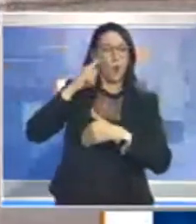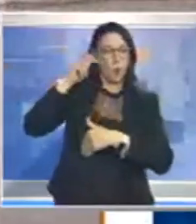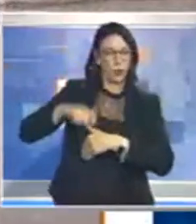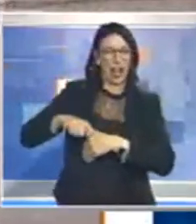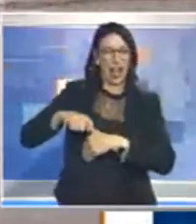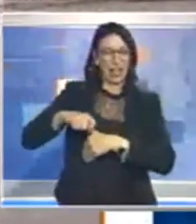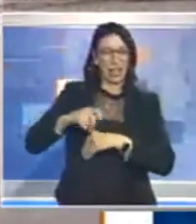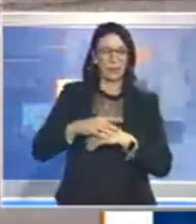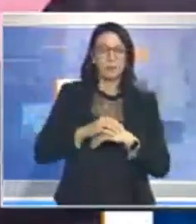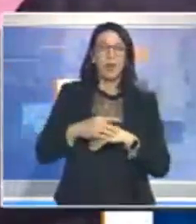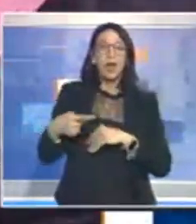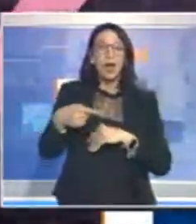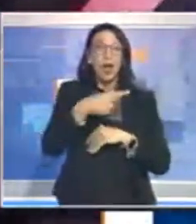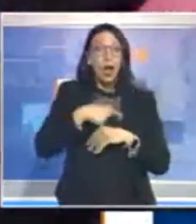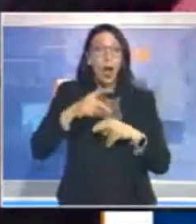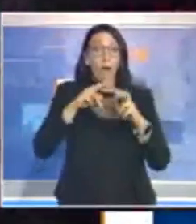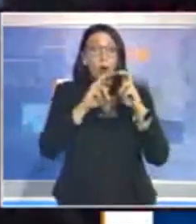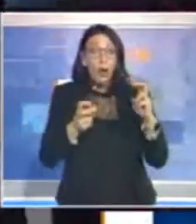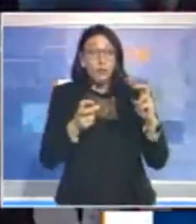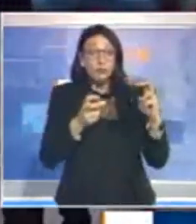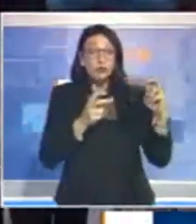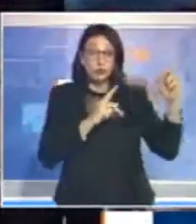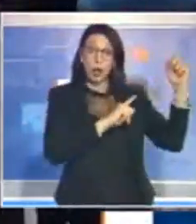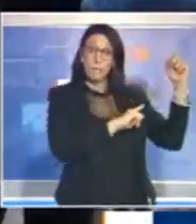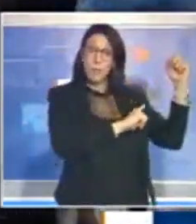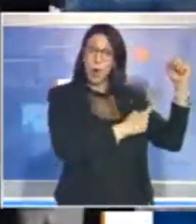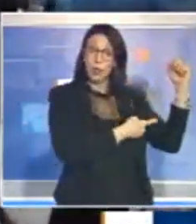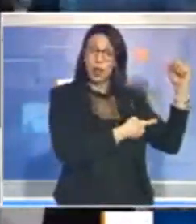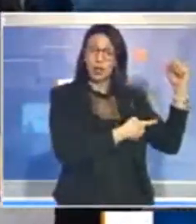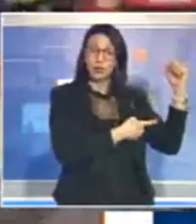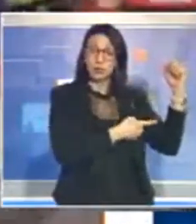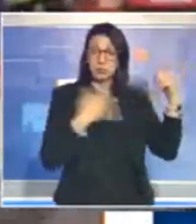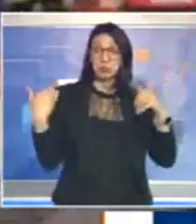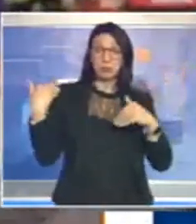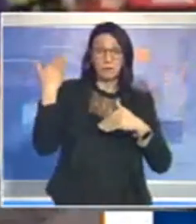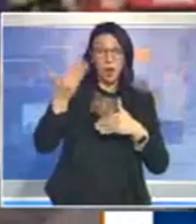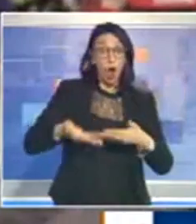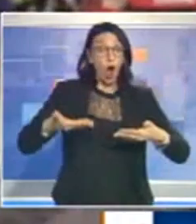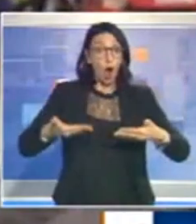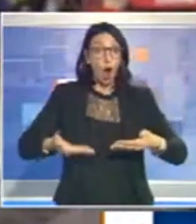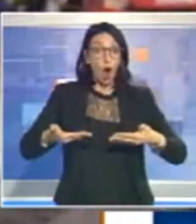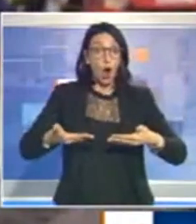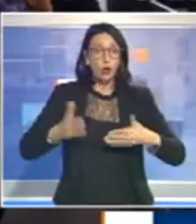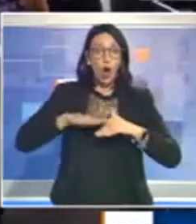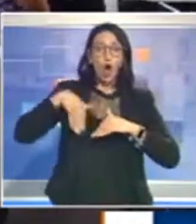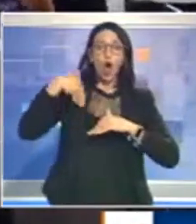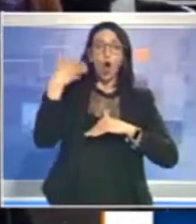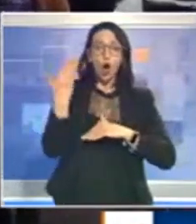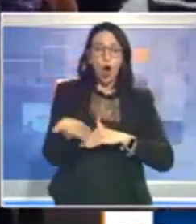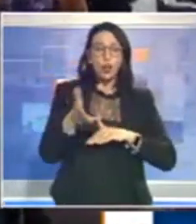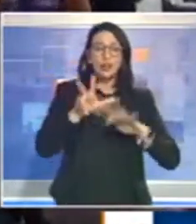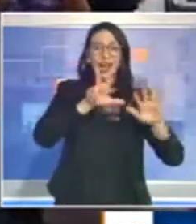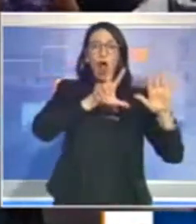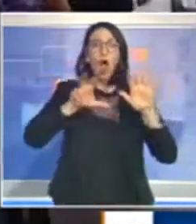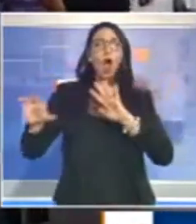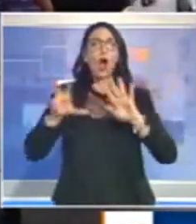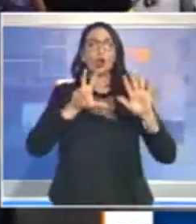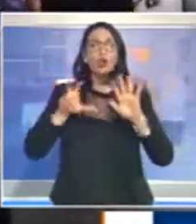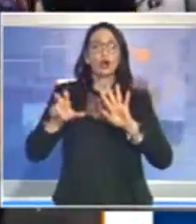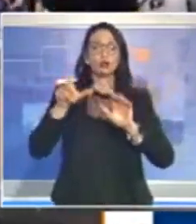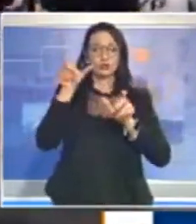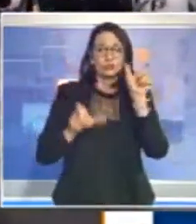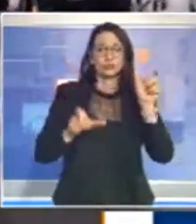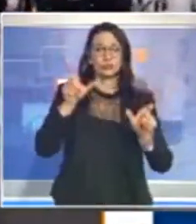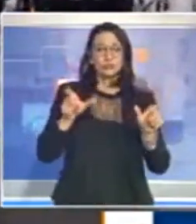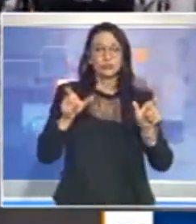Noi abbiamo in provincia di Potenza ad oggi oltre 800 presenze di